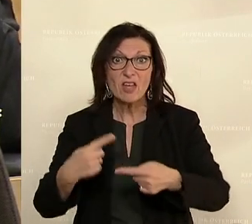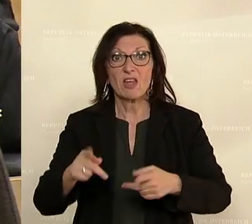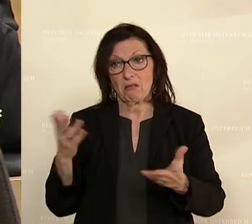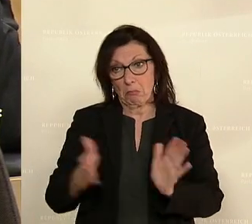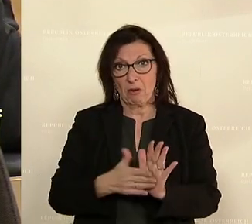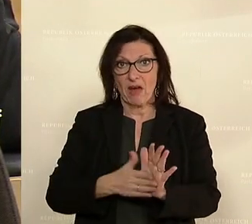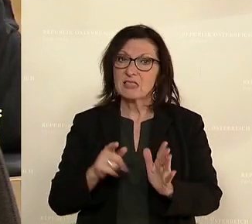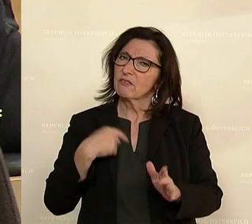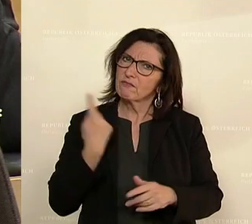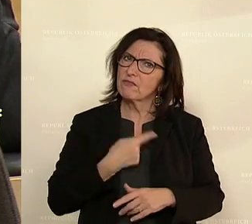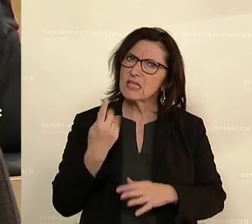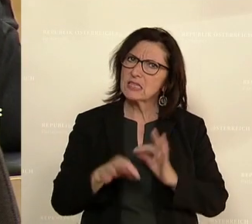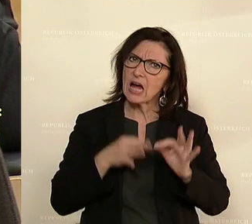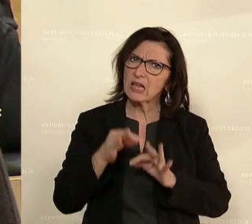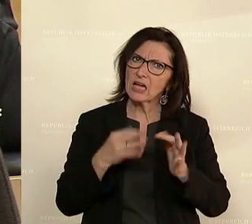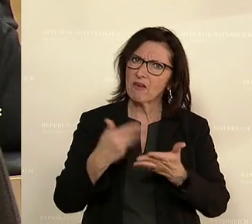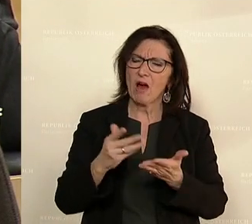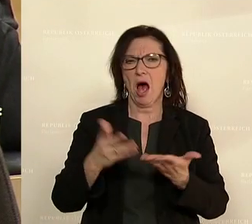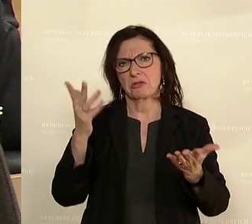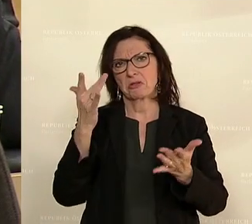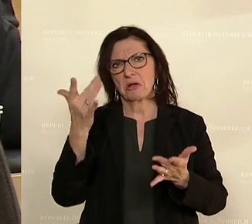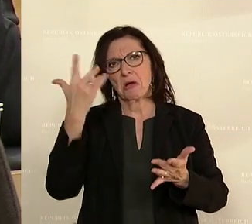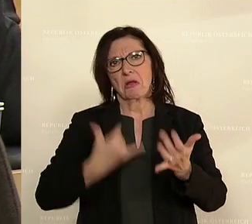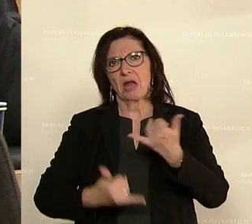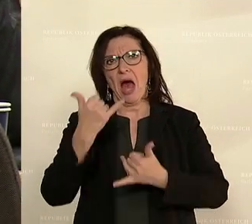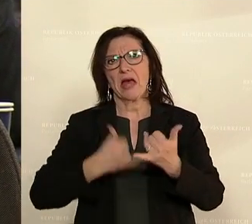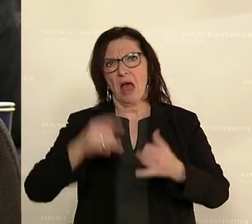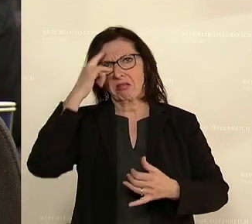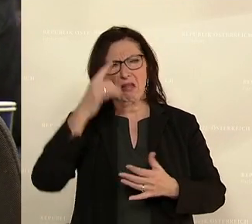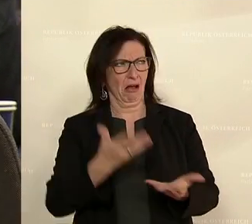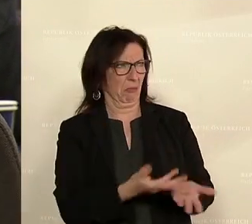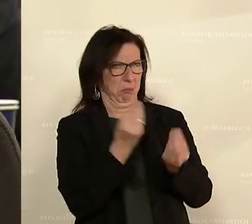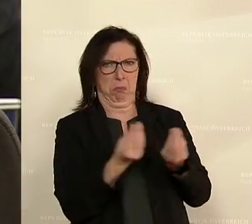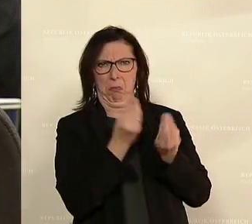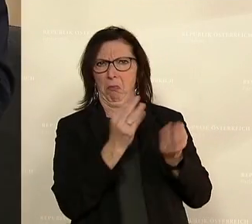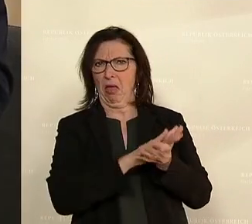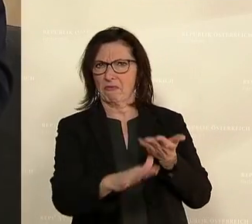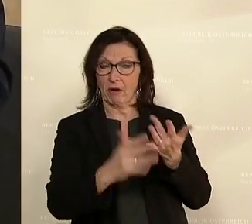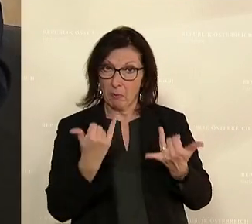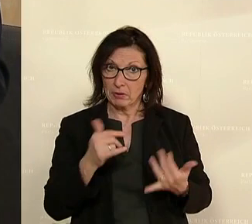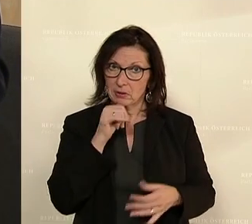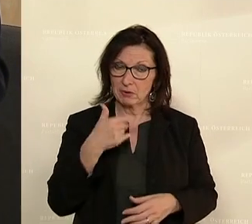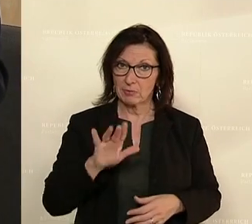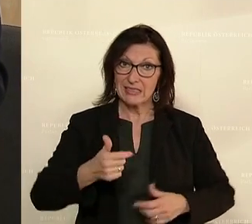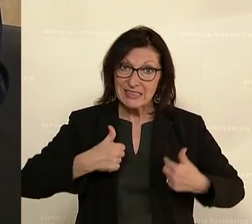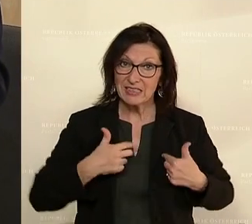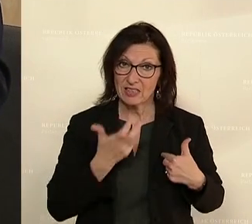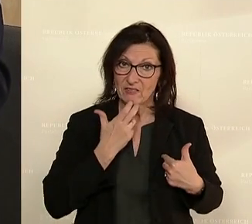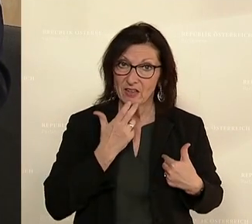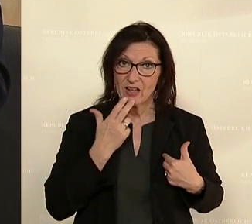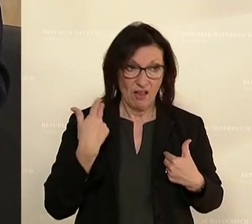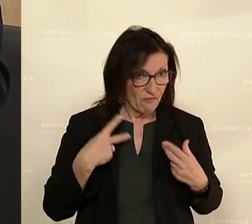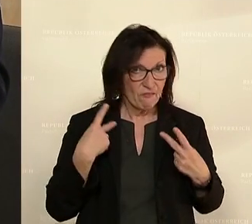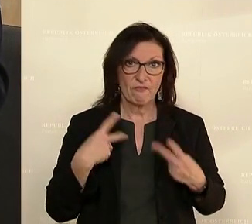unsere Strategie? Das klang vielleicht banal noch vor drei Jahren. Aber es ist es in der Zwischenzeit nicht mehr. Ich will, dass wir weiterhin eine